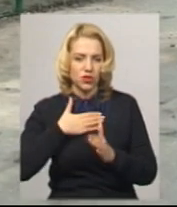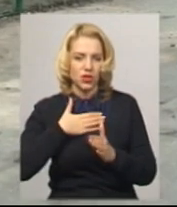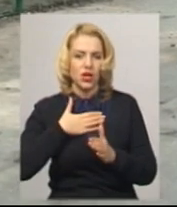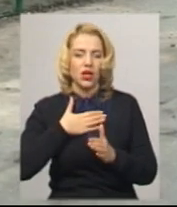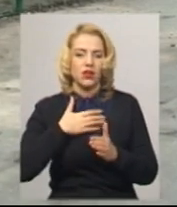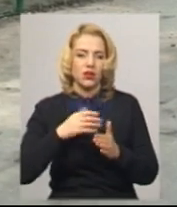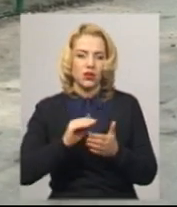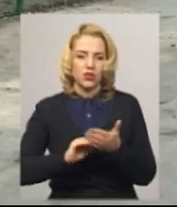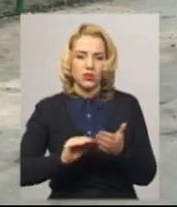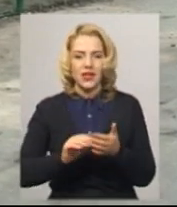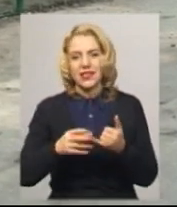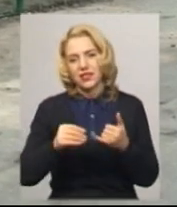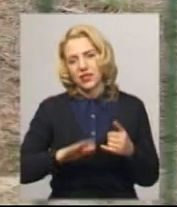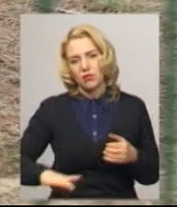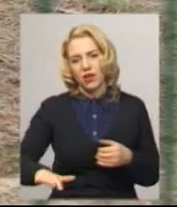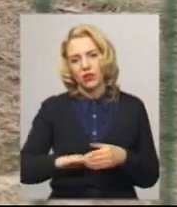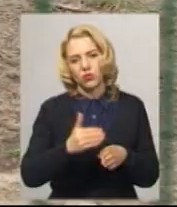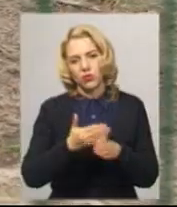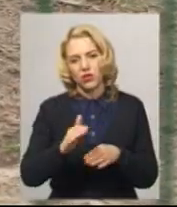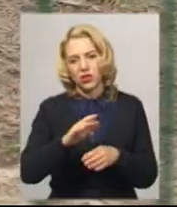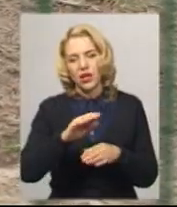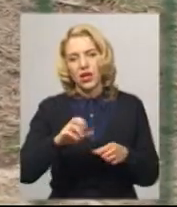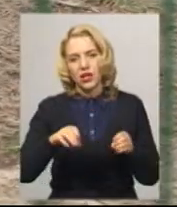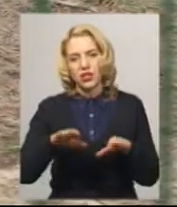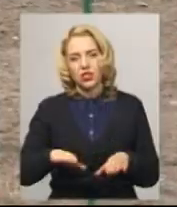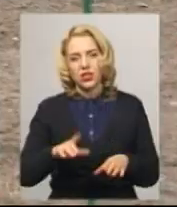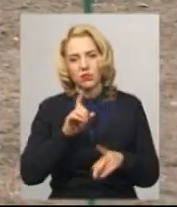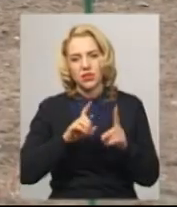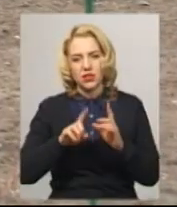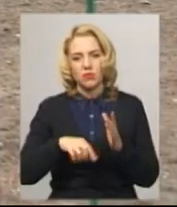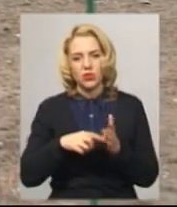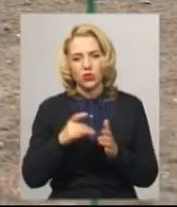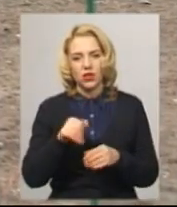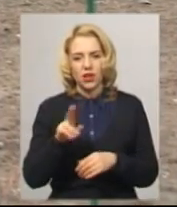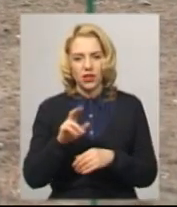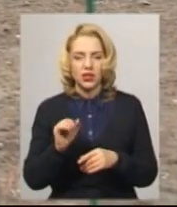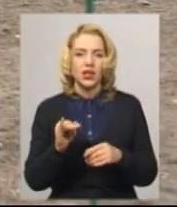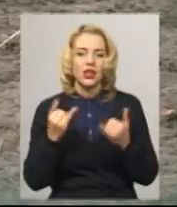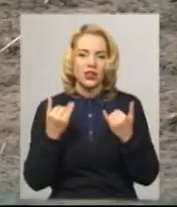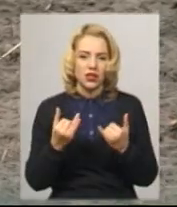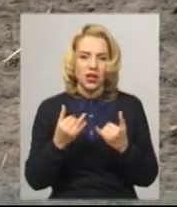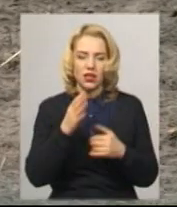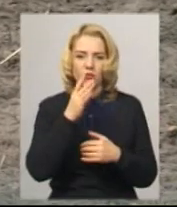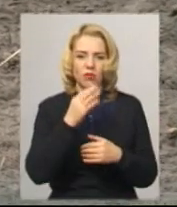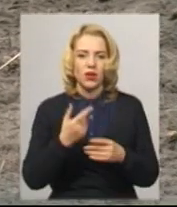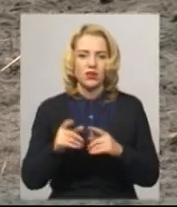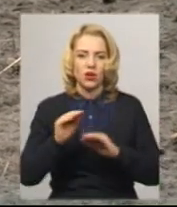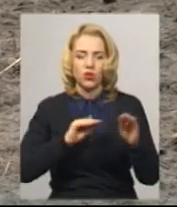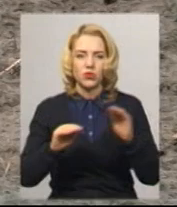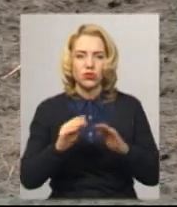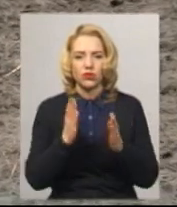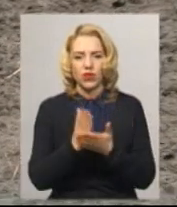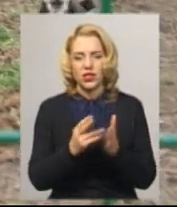Земельну ділянку під притулок для тварин виділили рішенням з сесії міської ради навесні цього року. На даний момент сума на його облаштування склала